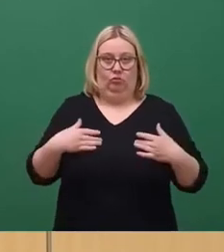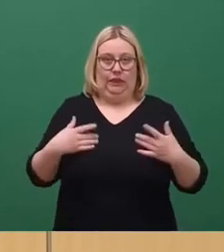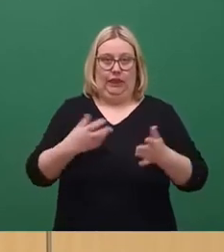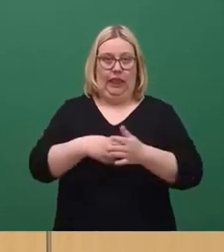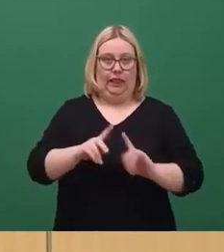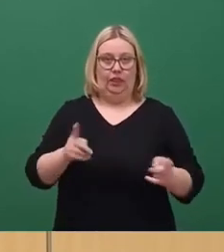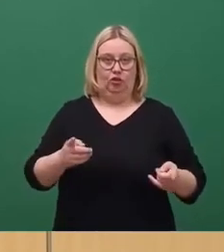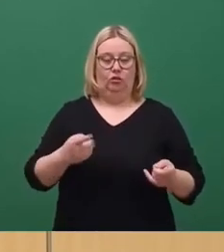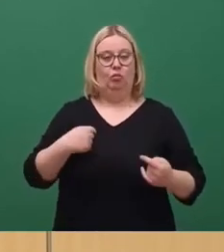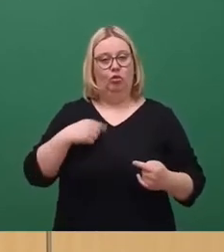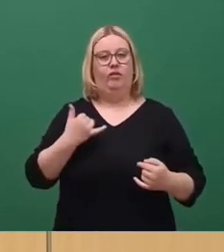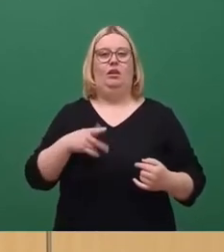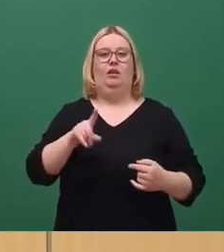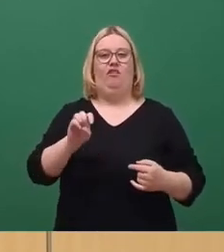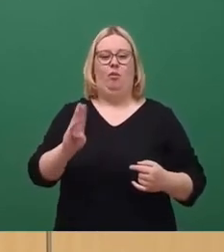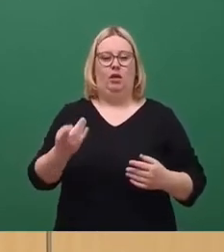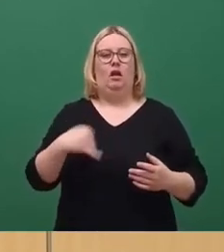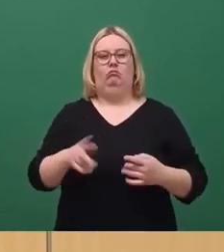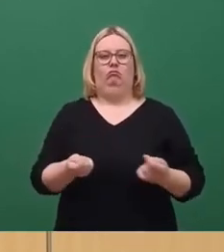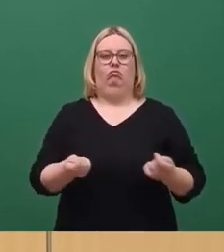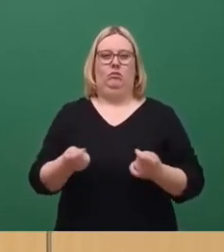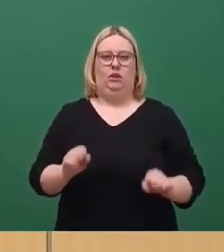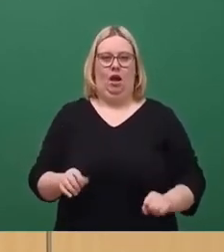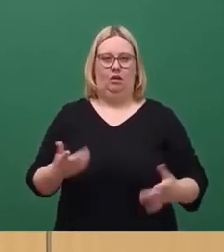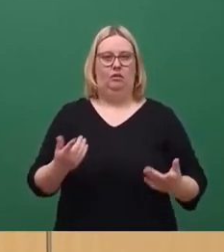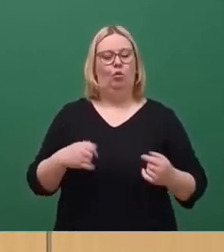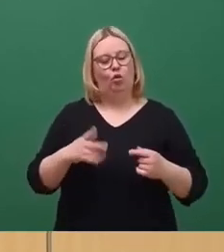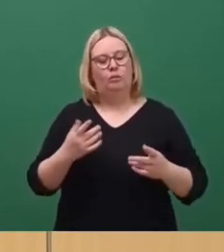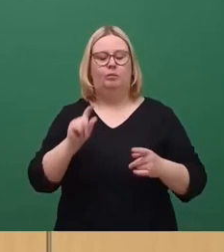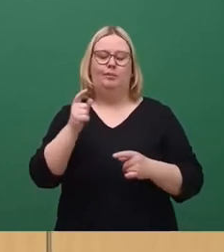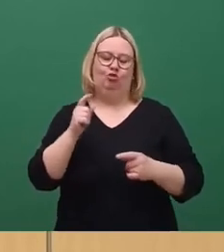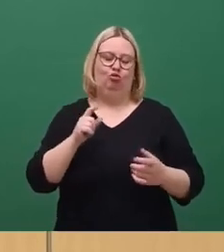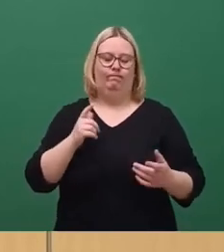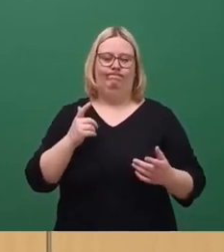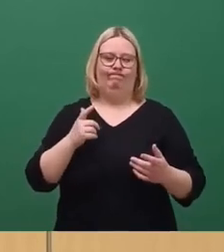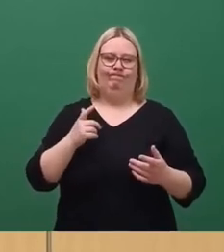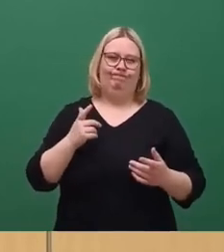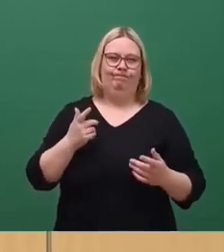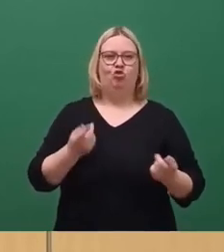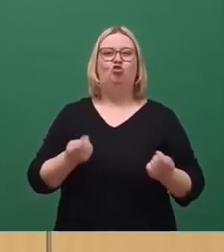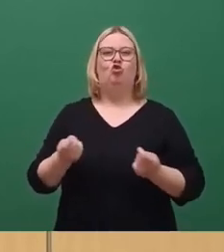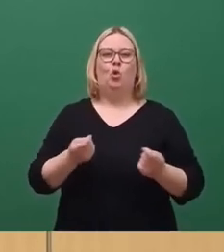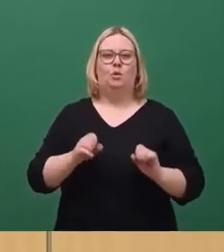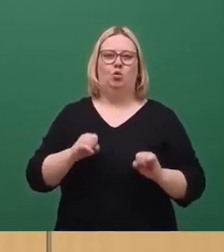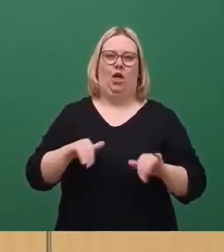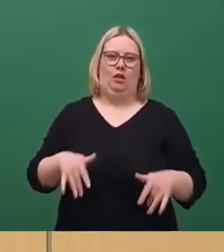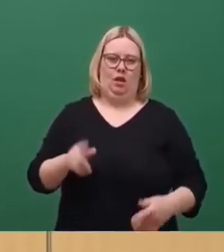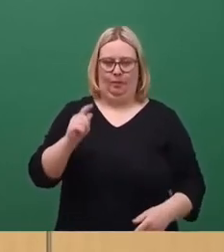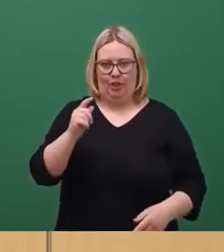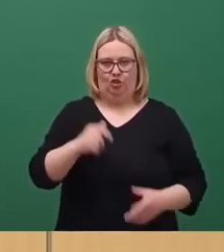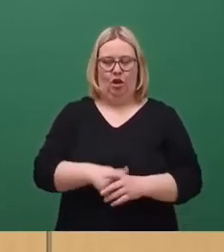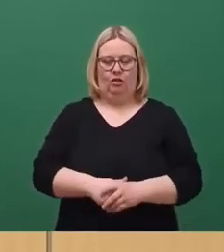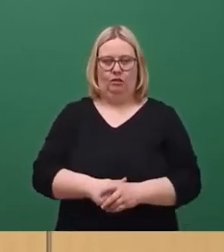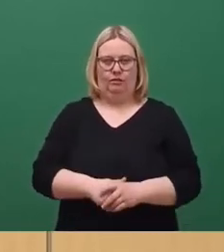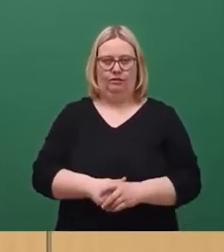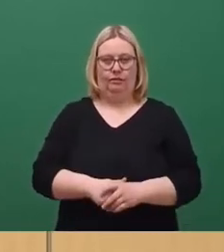Wenn die DVB das macht, haben wir da wenigstens mittelbaren oder unmittelbaren Steuerungsmöglichkeiten. Und wenn wir jetzt